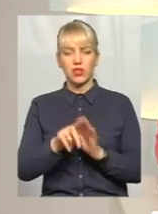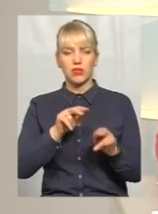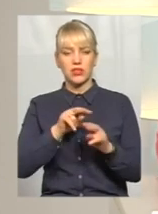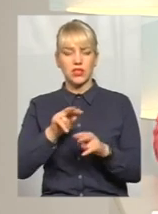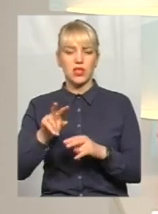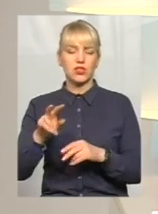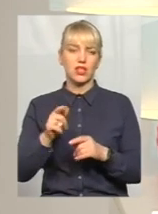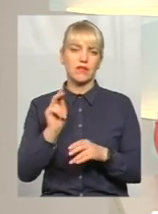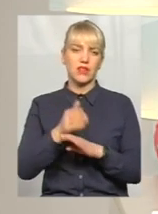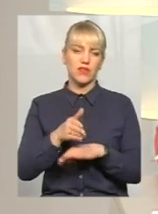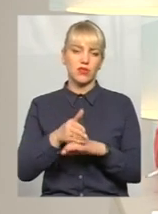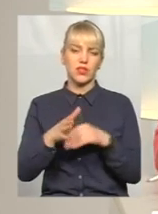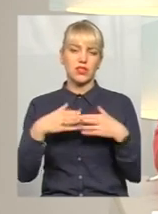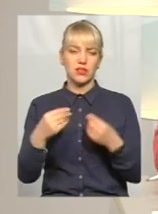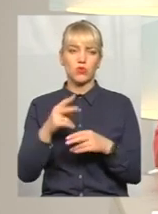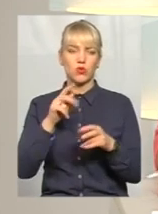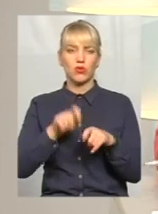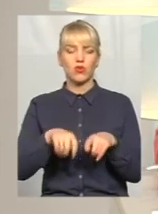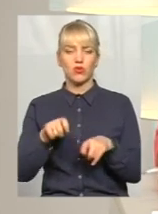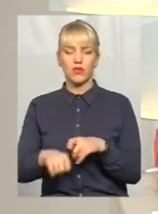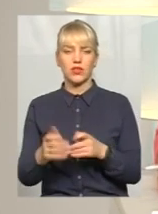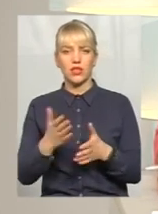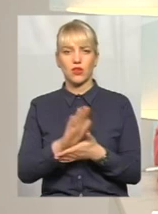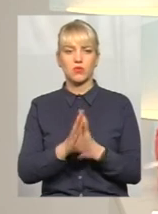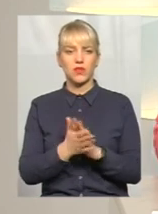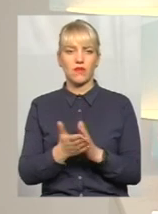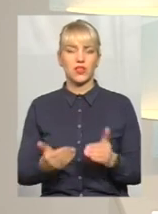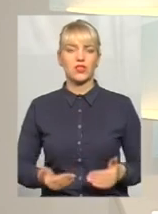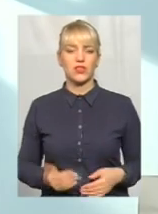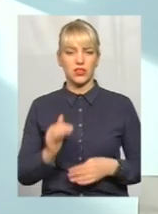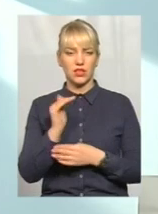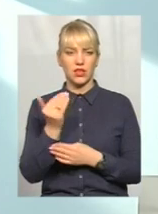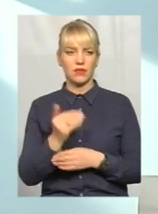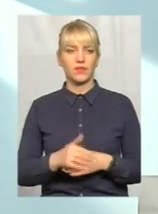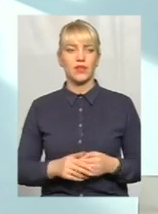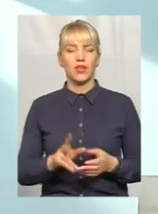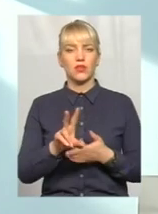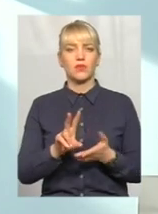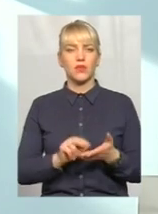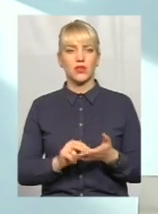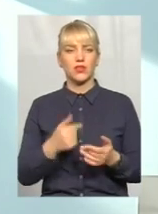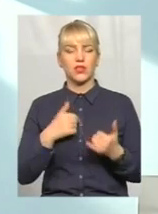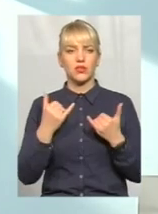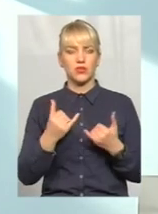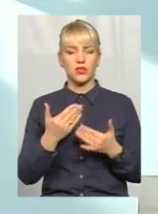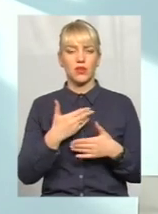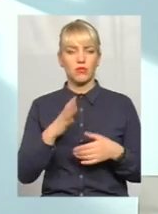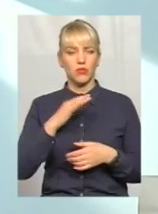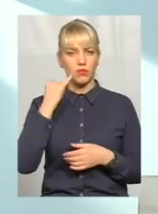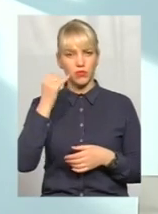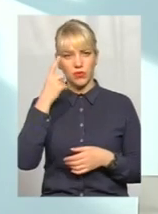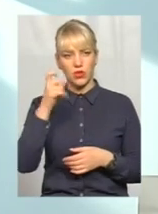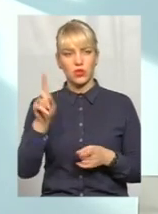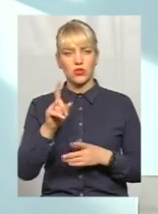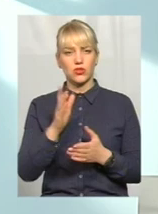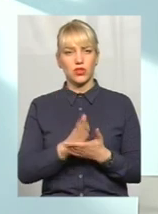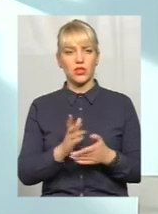навідувати сім'ю і контролювати, в яких обставинах живуть діти. Значить, до прикладу, от сьогодні нам поступив дзвінок про те, що